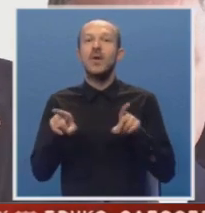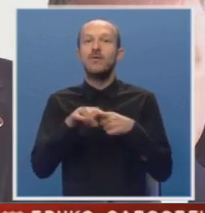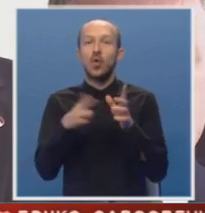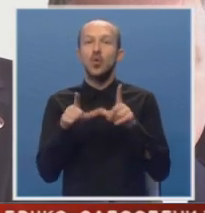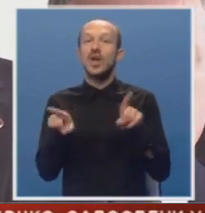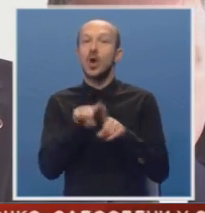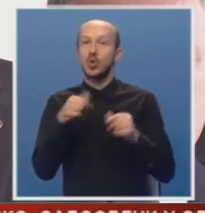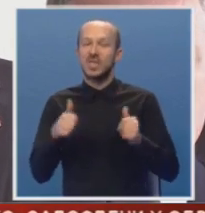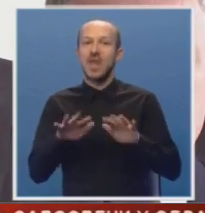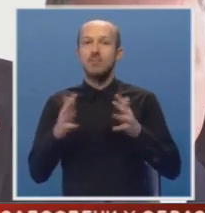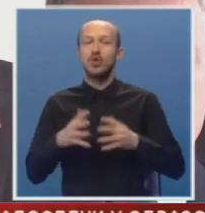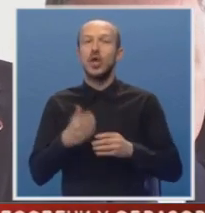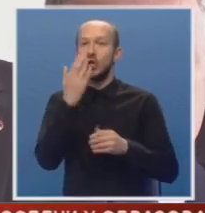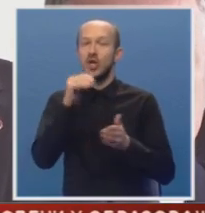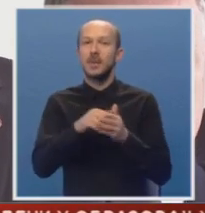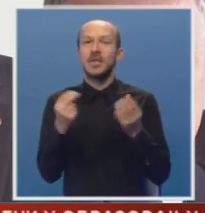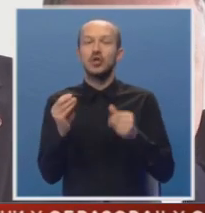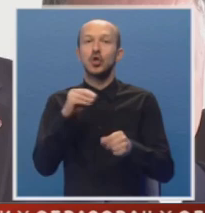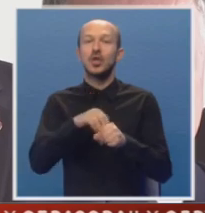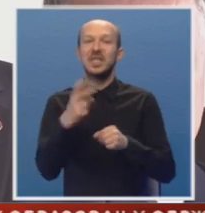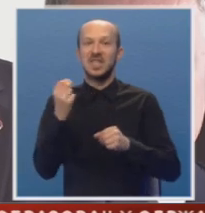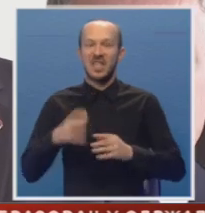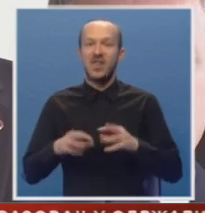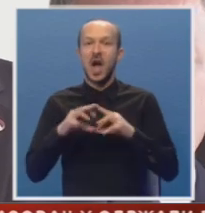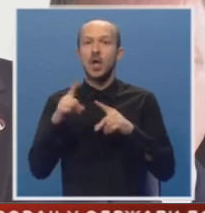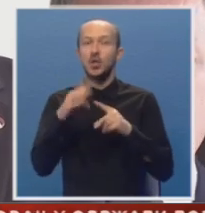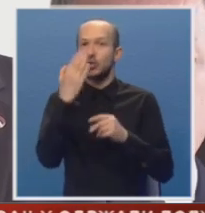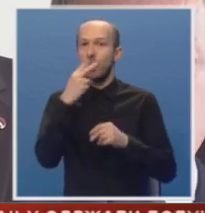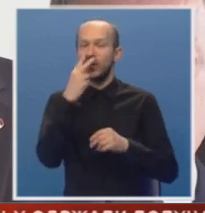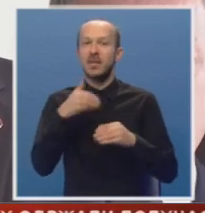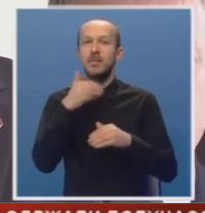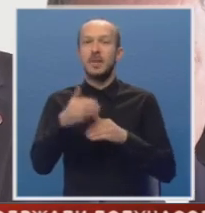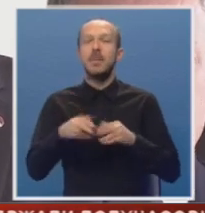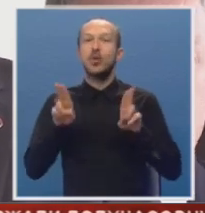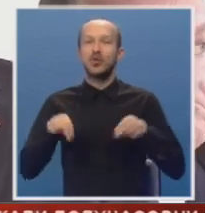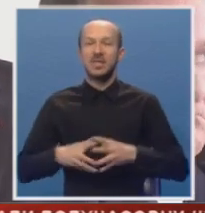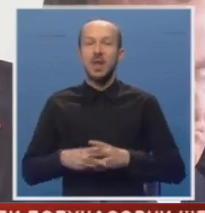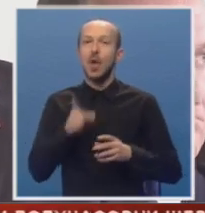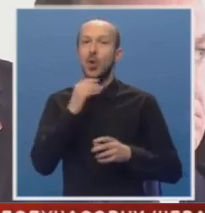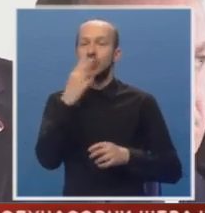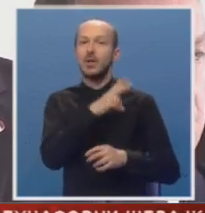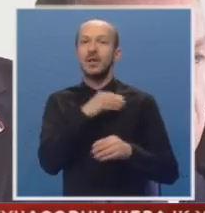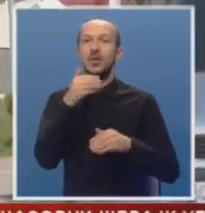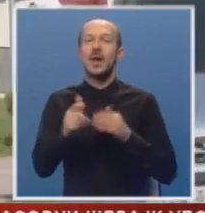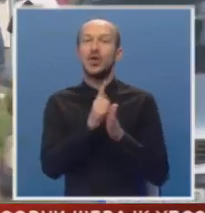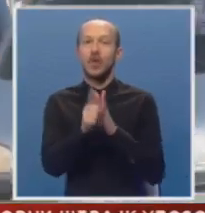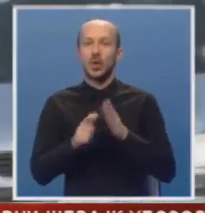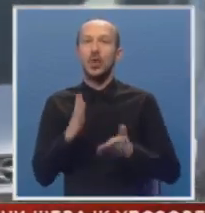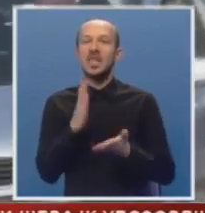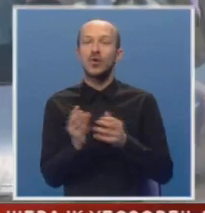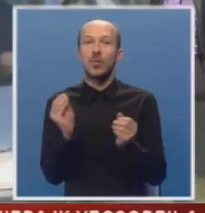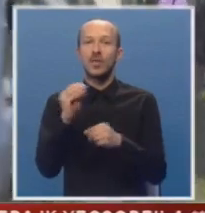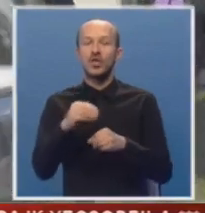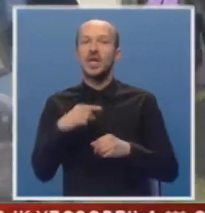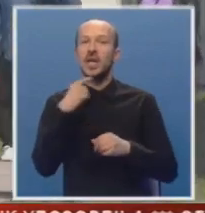sada. Možda će trebati nešto dodatnih sredstava, ali to ćemo vidjeti prema mogućnostima koje ćemo imati u narodnom periodu. Svako